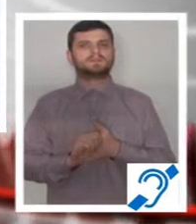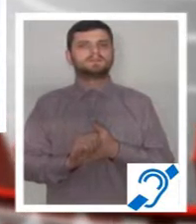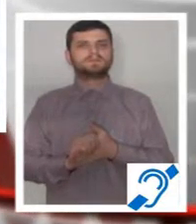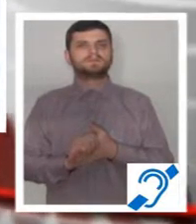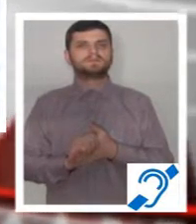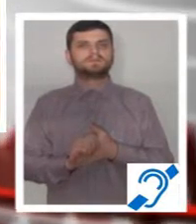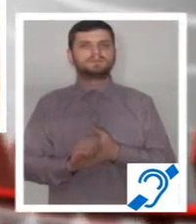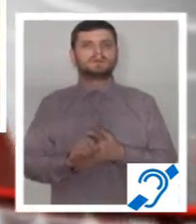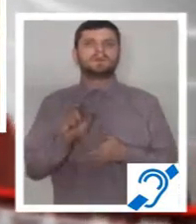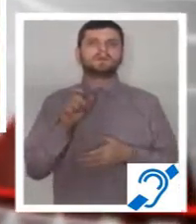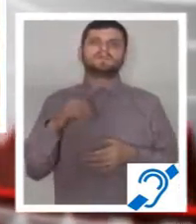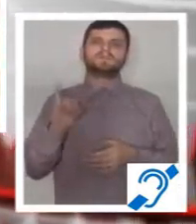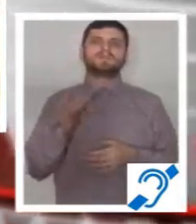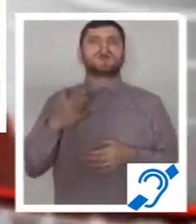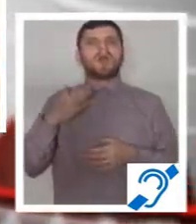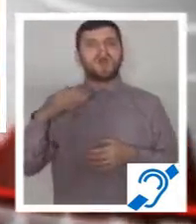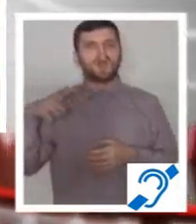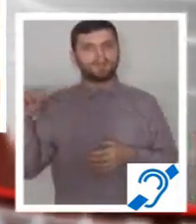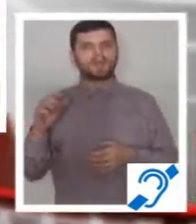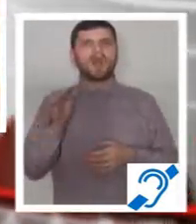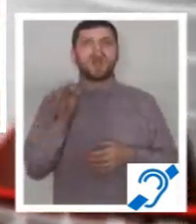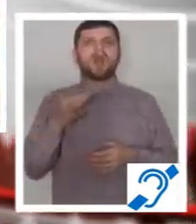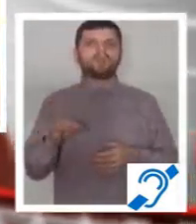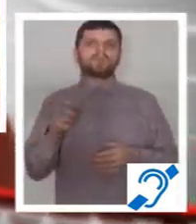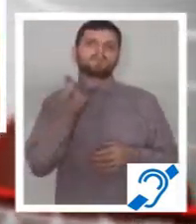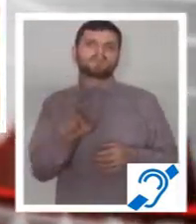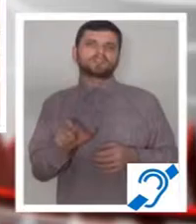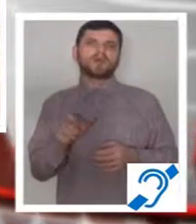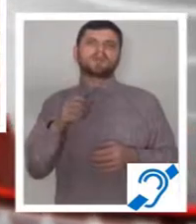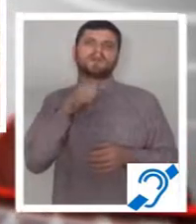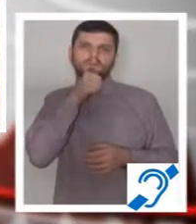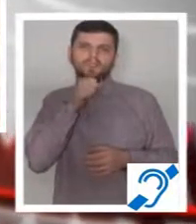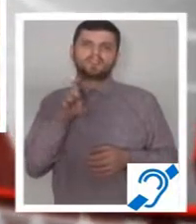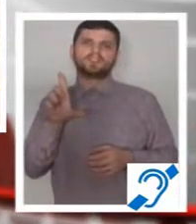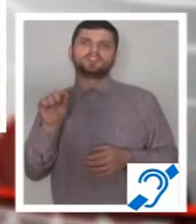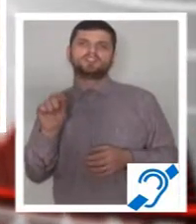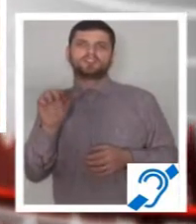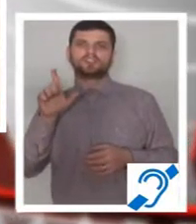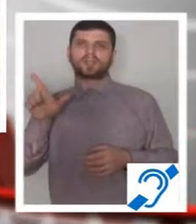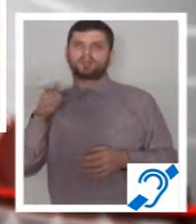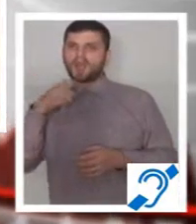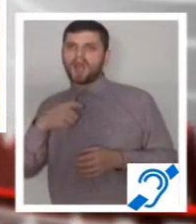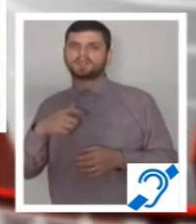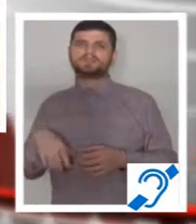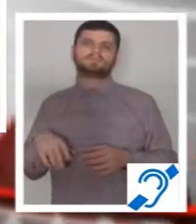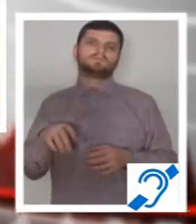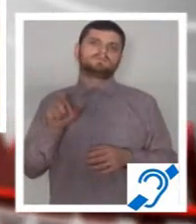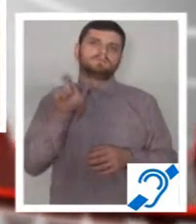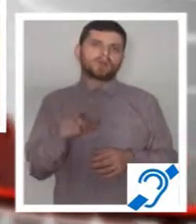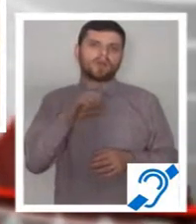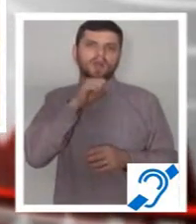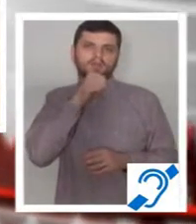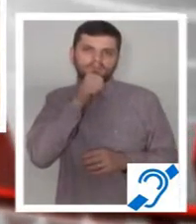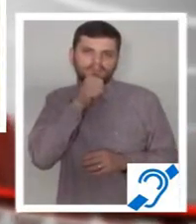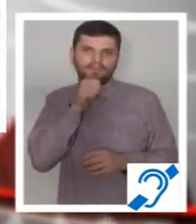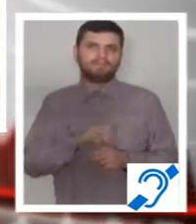relativ în vârstă, peste 57, 58 sau peste 60 de ani. O categorie sau a